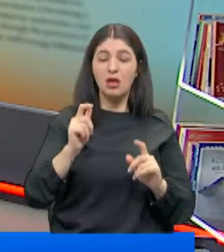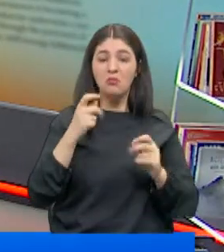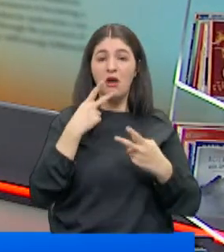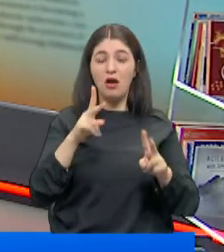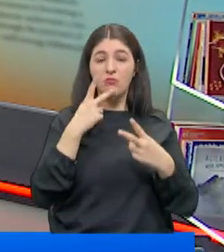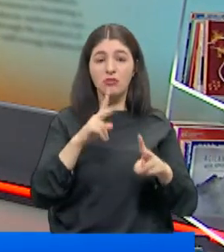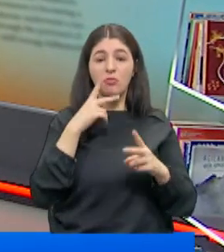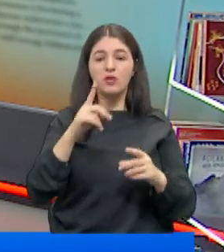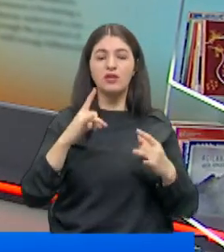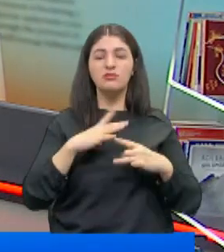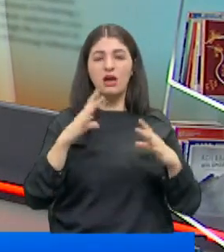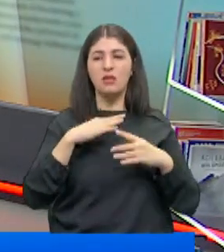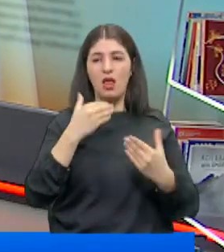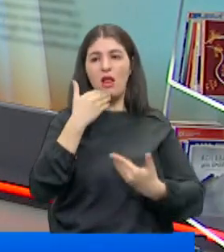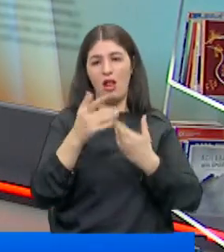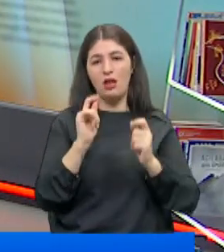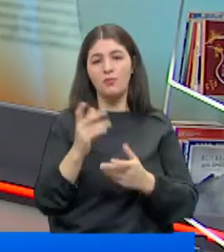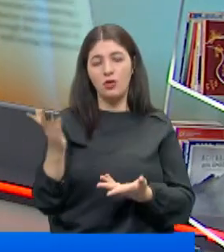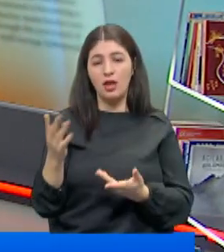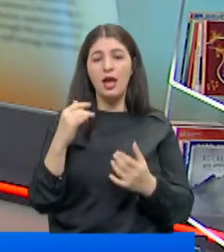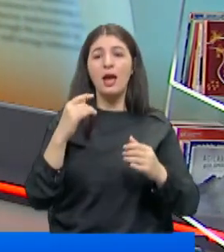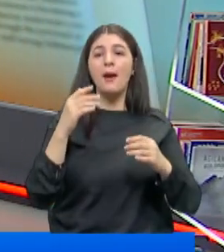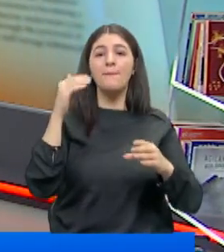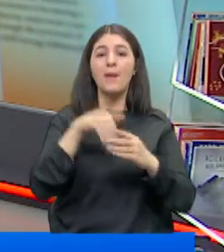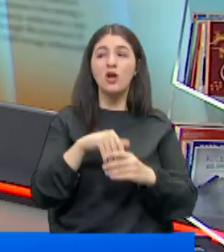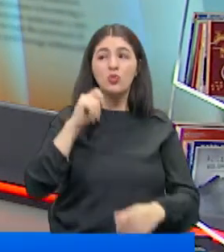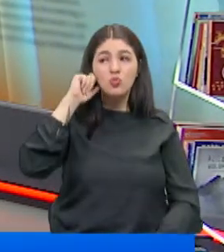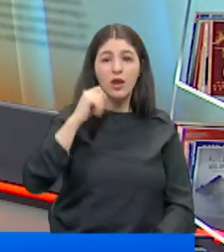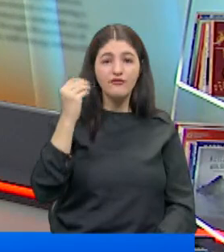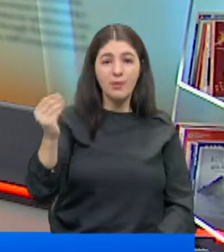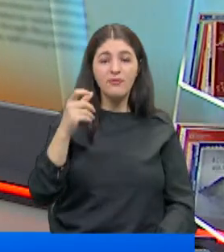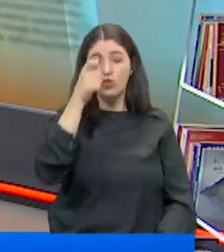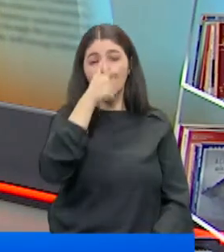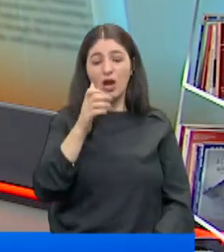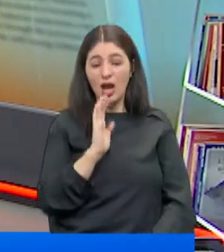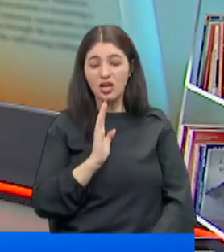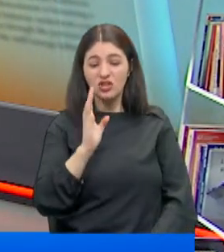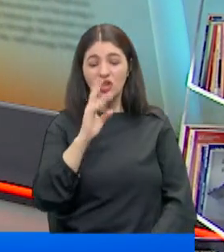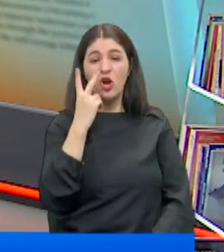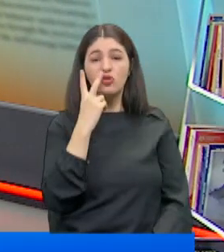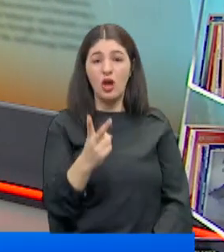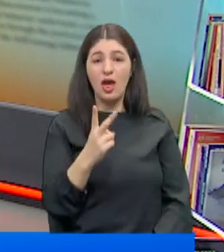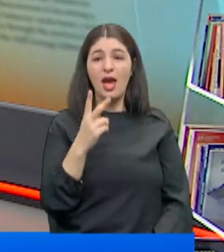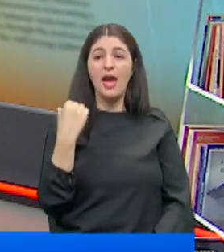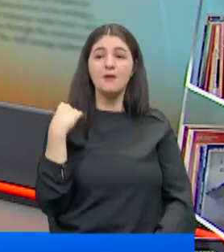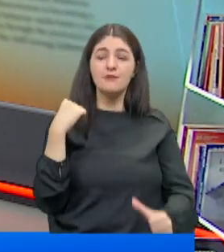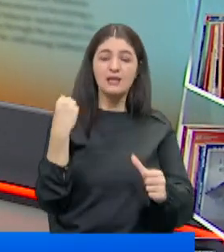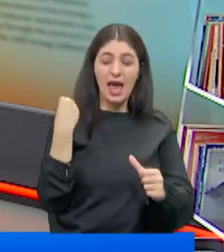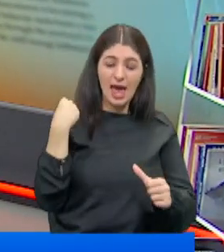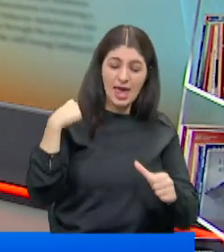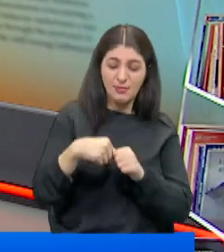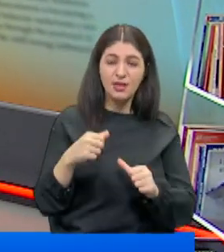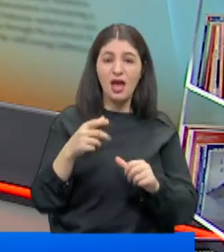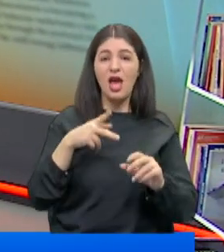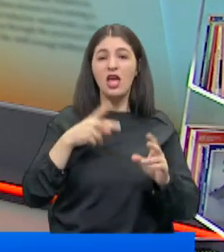açıklamalarla bu rahatsızlığı da ifade ediyorlar. Partilerini uyarmak ve Türkiye'nin gidişatı konusunda yeniden treni